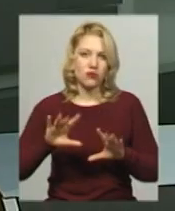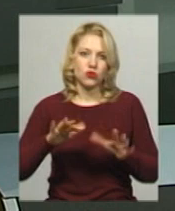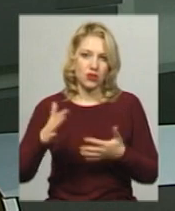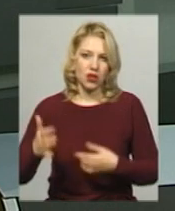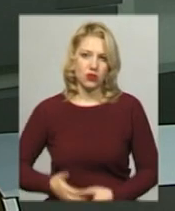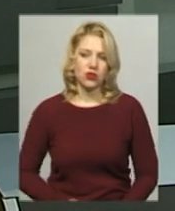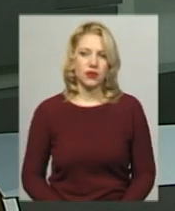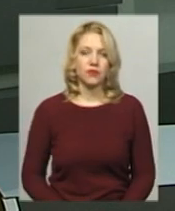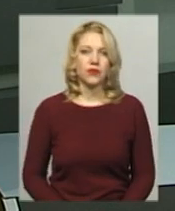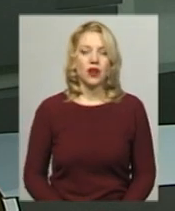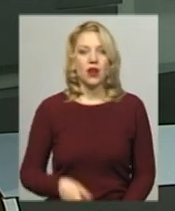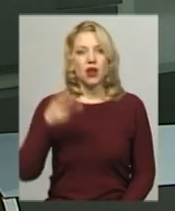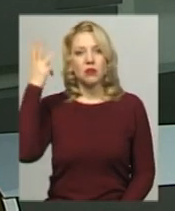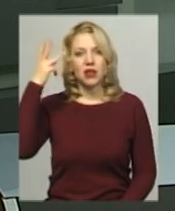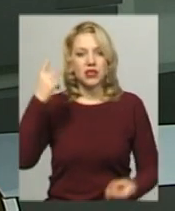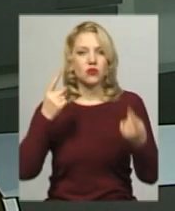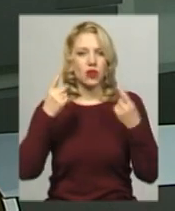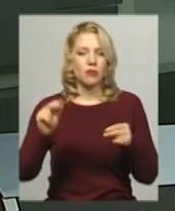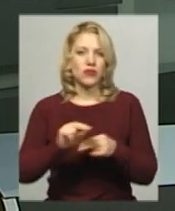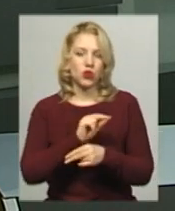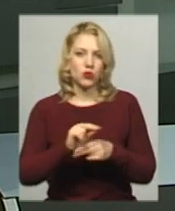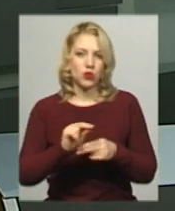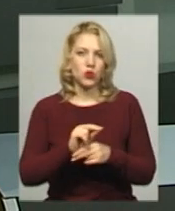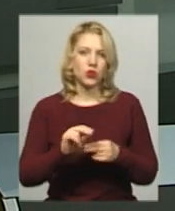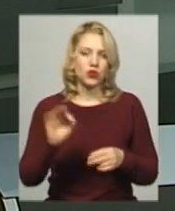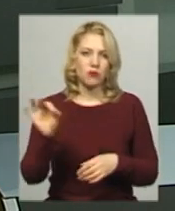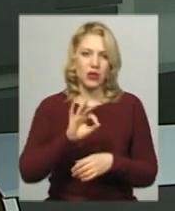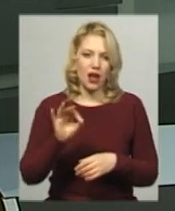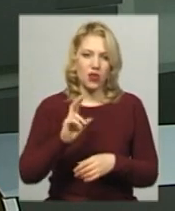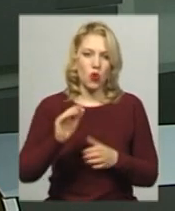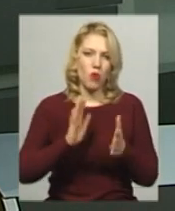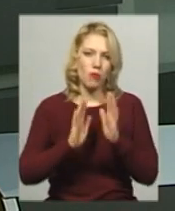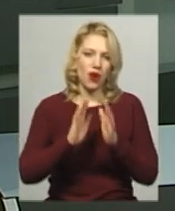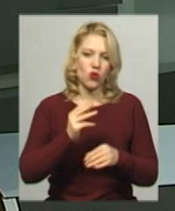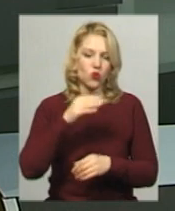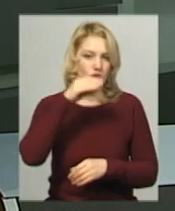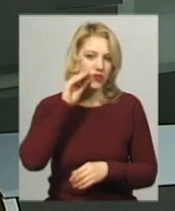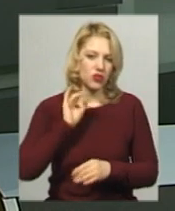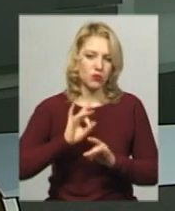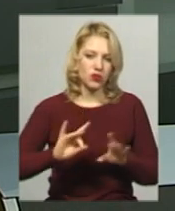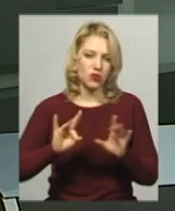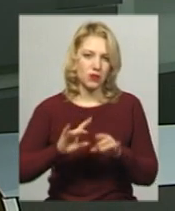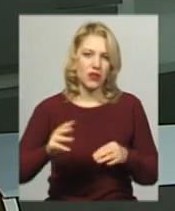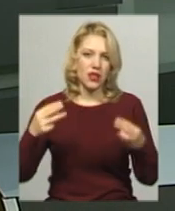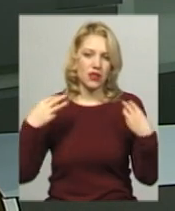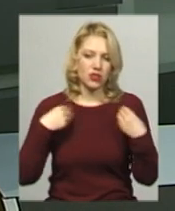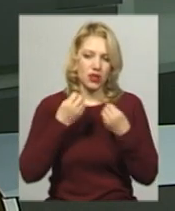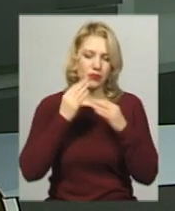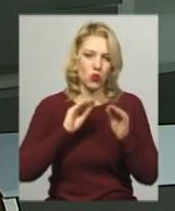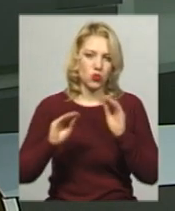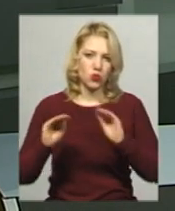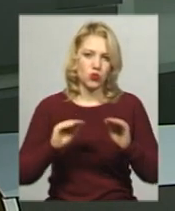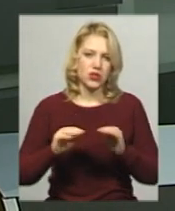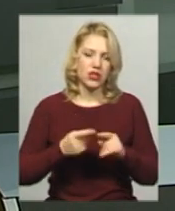У Хмельницькому капітально відремонтують вбиральню у парку Шевченка. Про це розповіла начальник відділу благоустрою управління